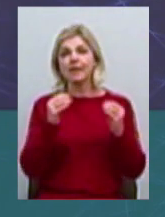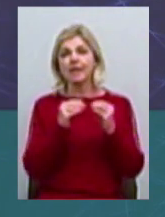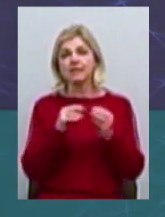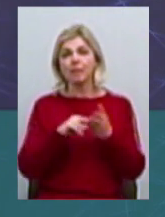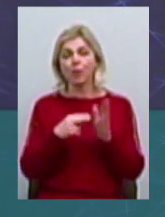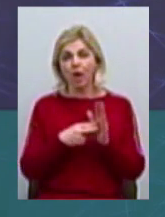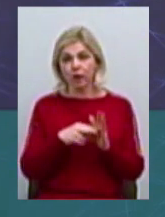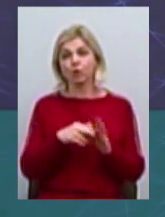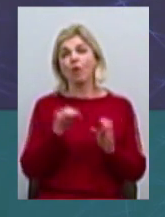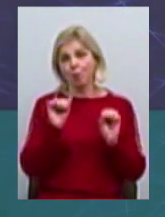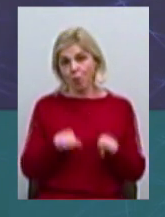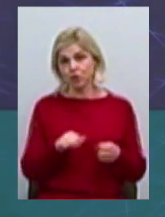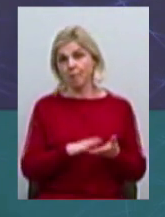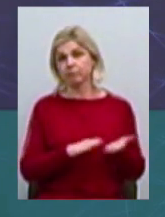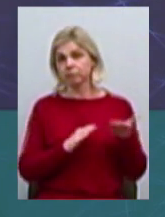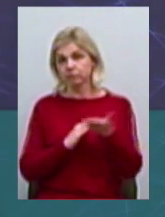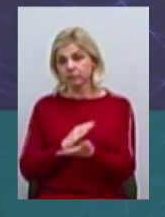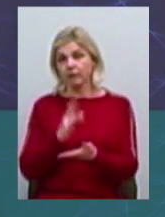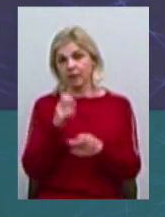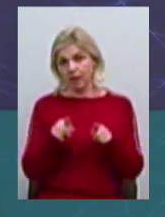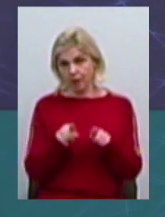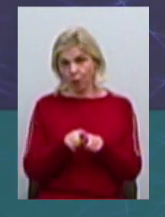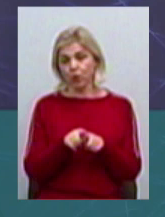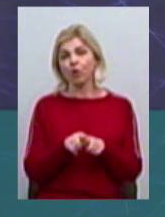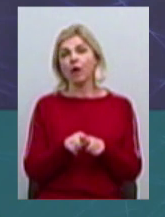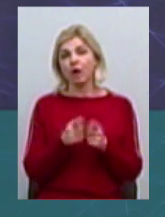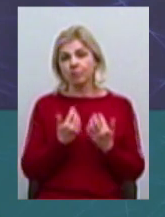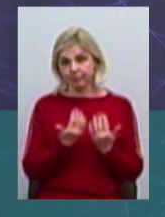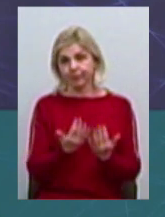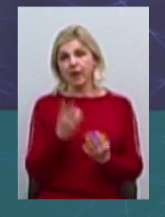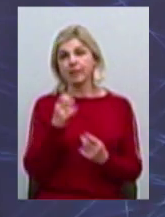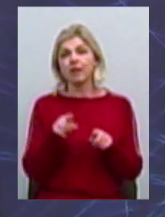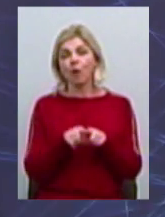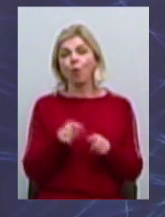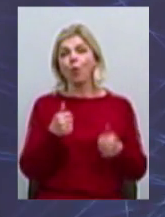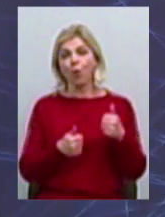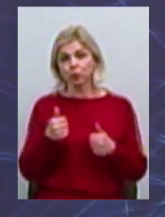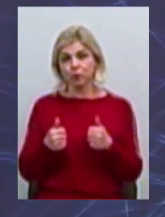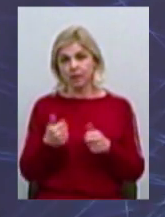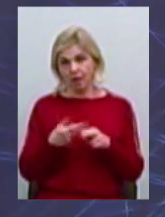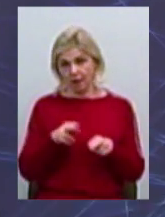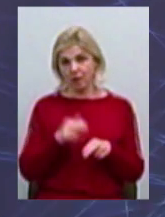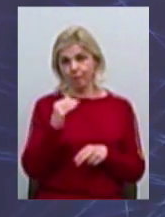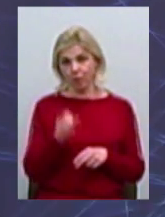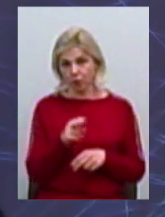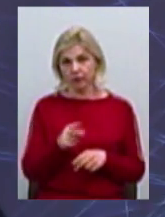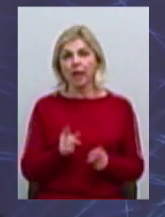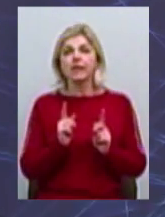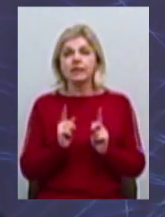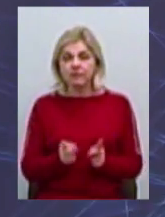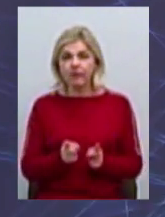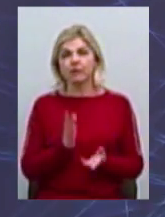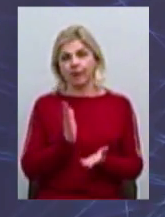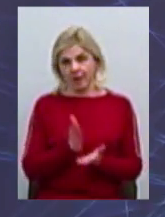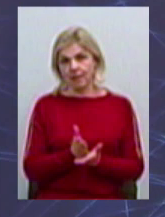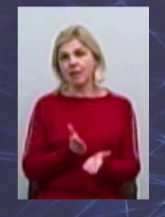зможемо подати на подобну акселерацію, на подобний конкурс цього фонду. Действічно, є